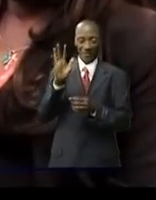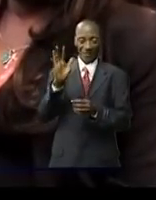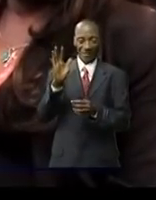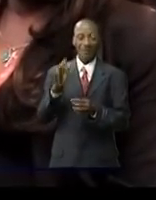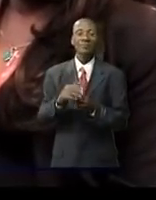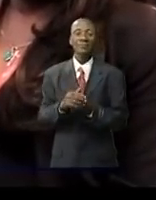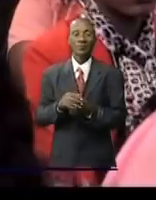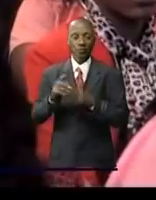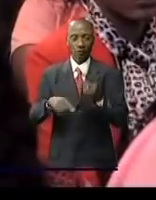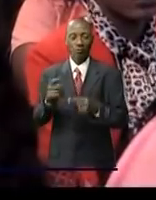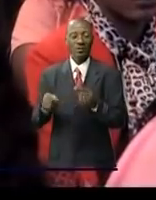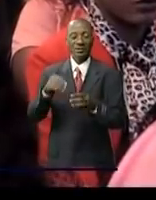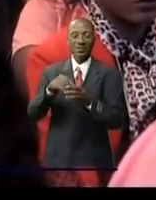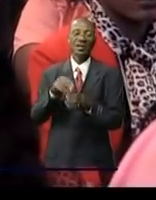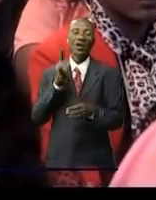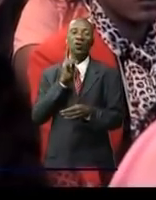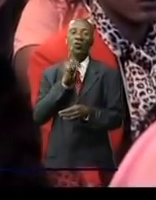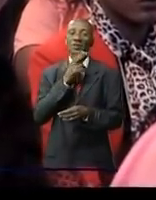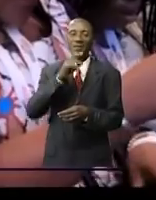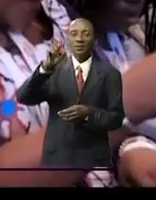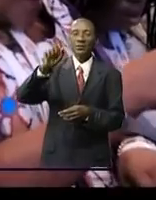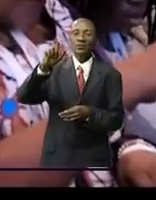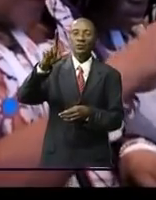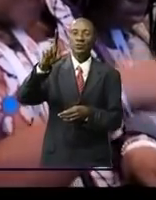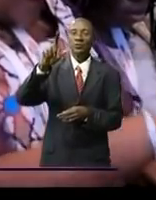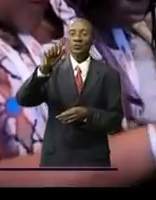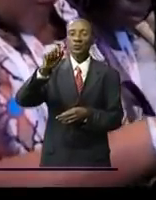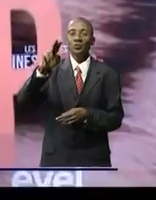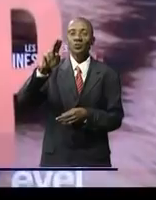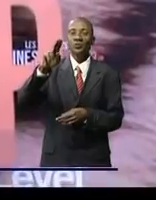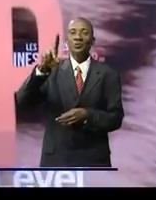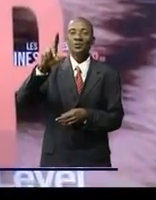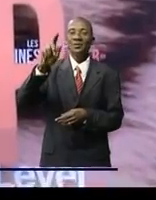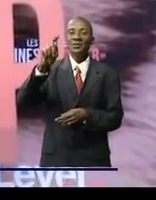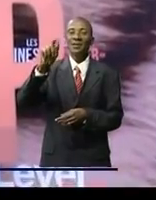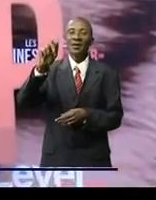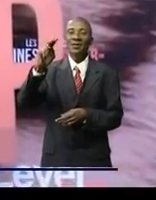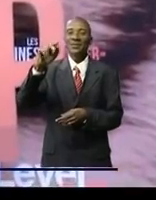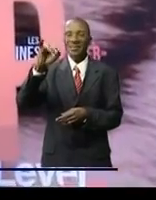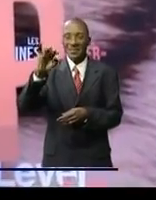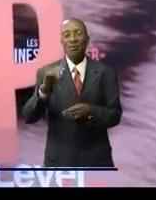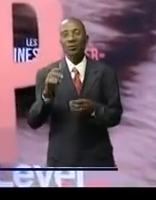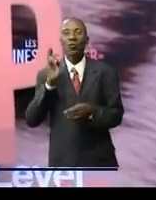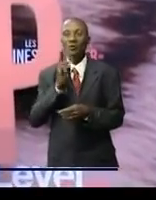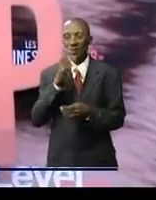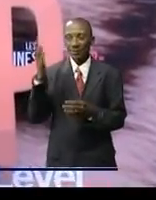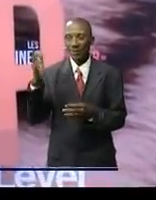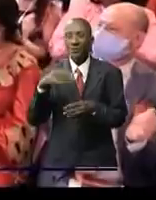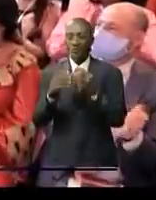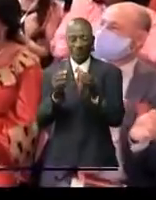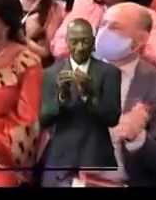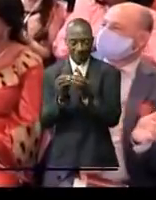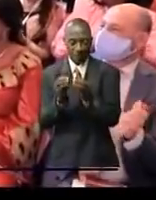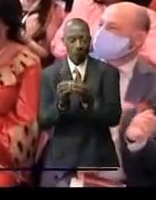Sultani Hôtel met l'accent sur l'entrepreneuriat féminin Level Up c'est un nouveau concept qui accompagne